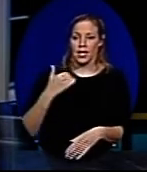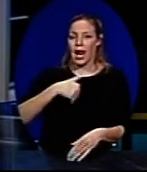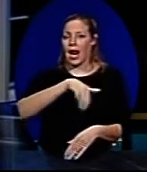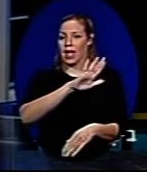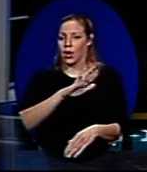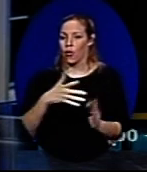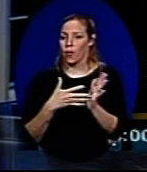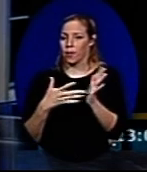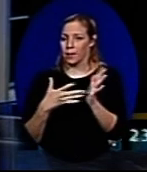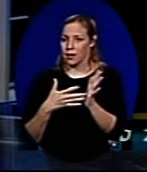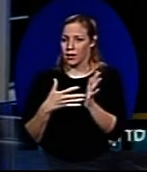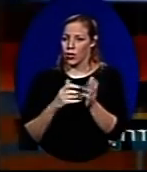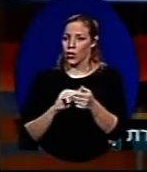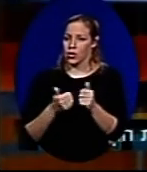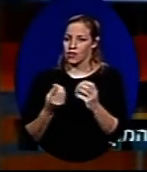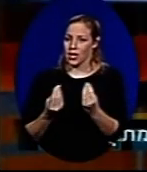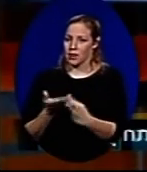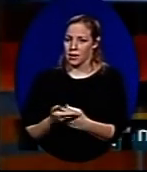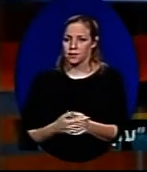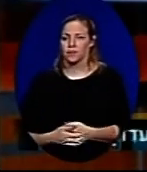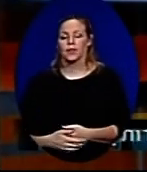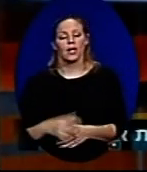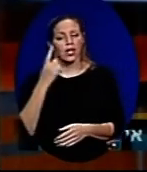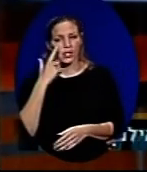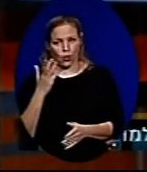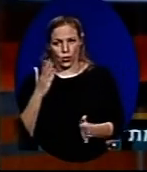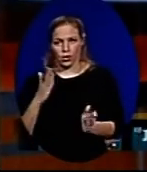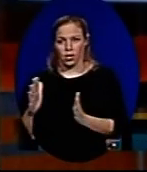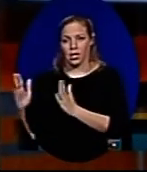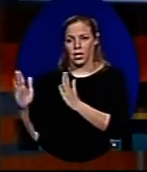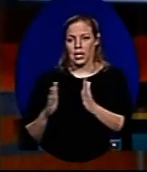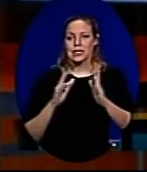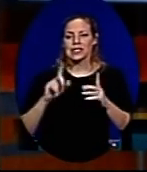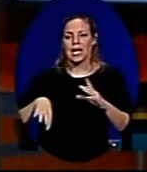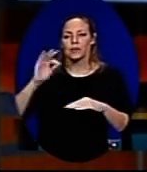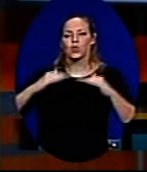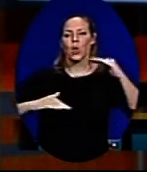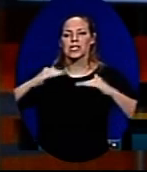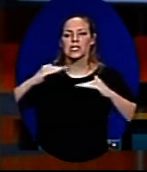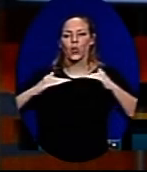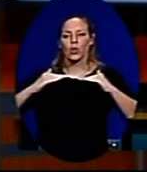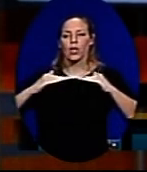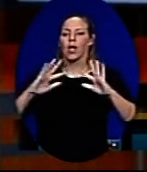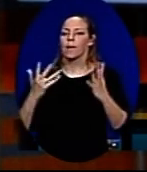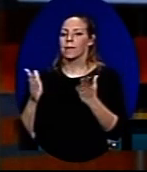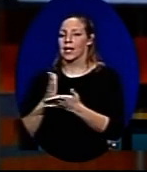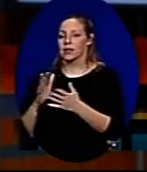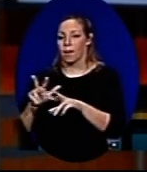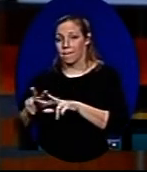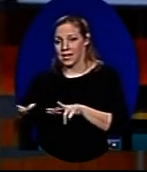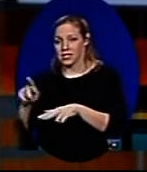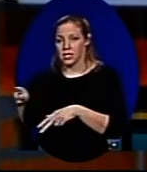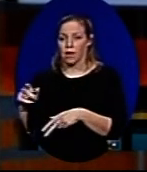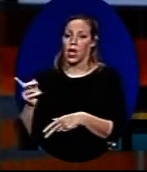לכו להתאבחן, או דברים מסוג כזה. תראו, המטוטלת צריכה למצוא איזון. היא צריכה למצוא איזון בין המצב שבו אנחנו אומרים, אה,